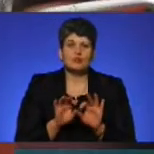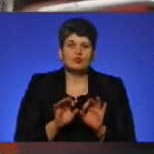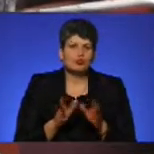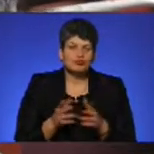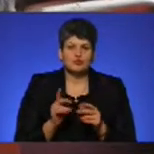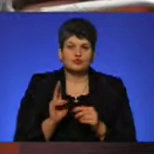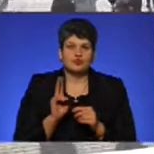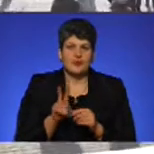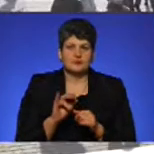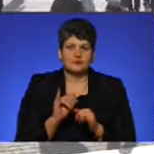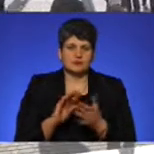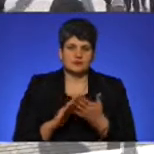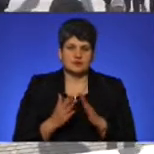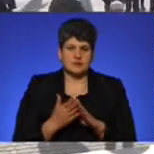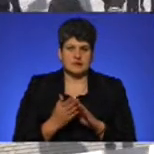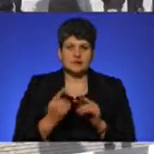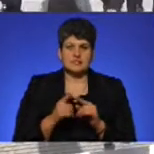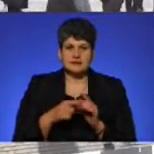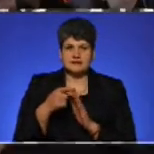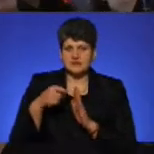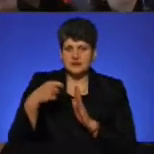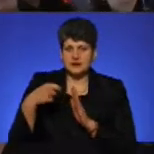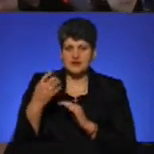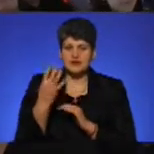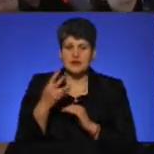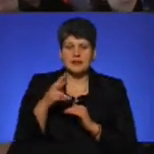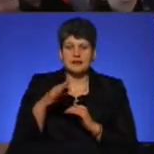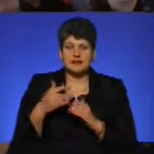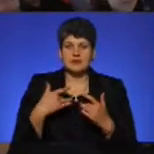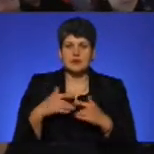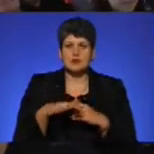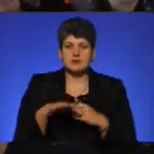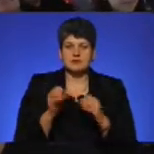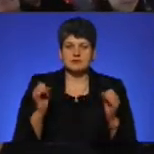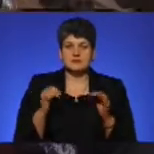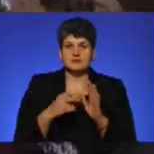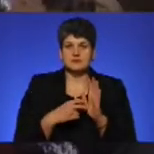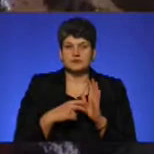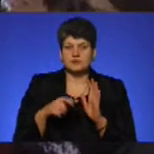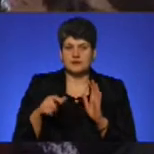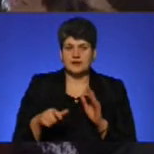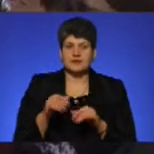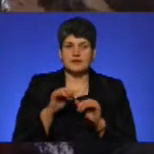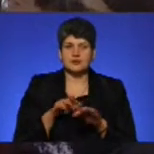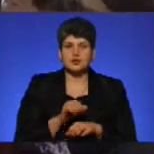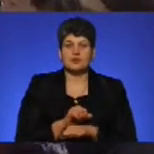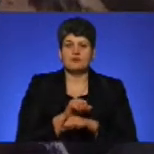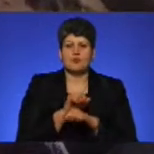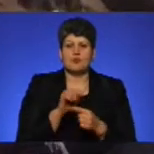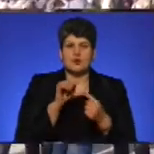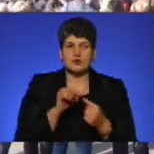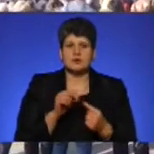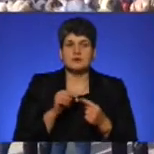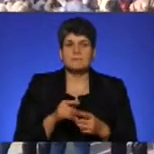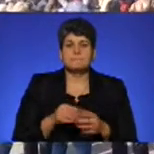в не в дуже хорошому стані. Це кадри зняти 4 листопада. На театральному майдані зібралося 700 осіб на акцію протесту проти підняття цін на